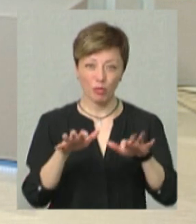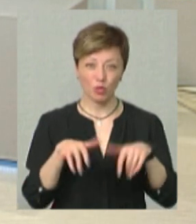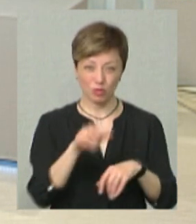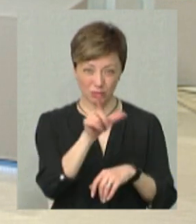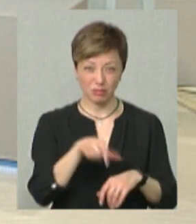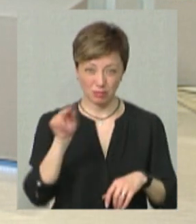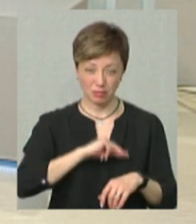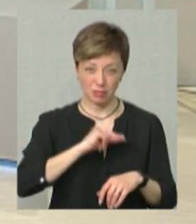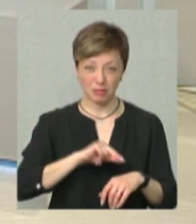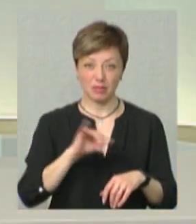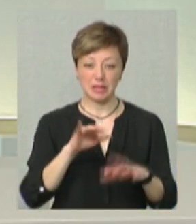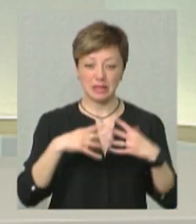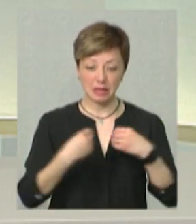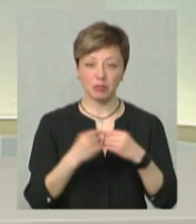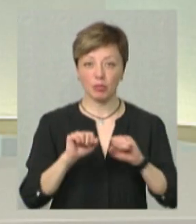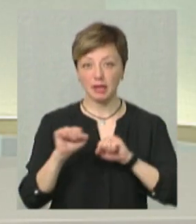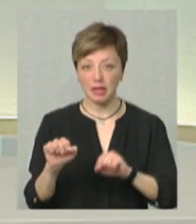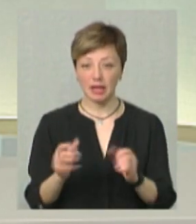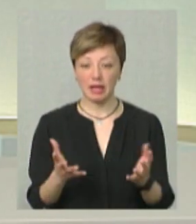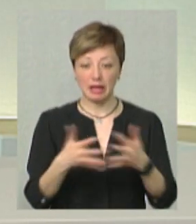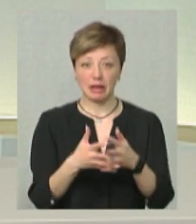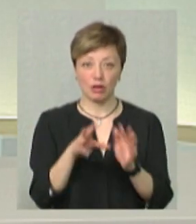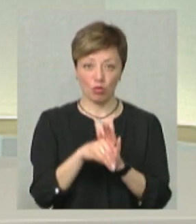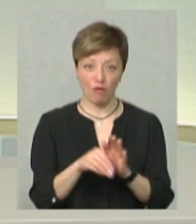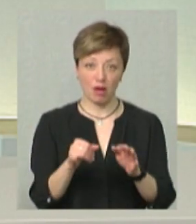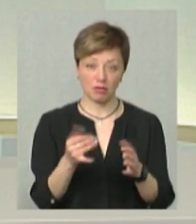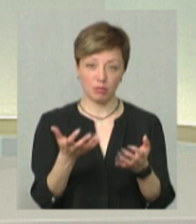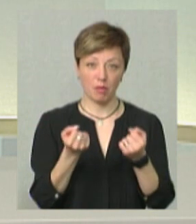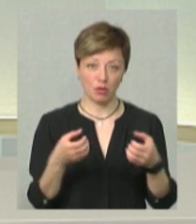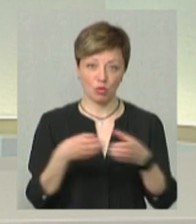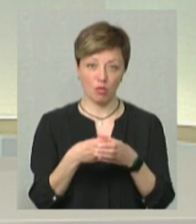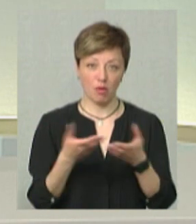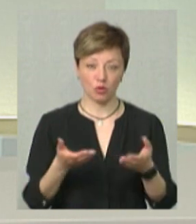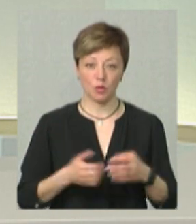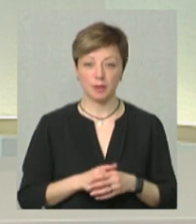та інтегрувати у приймаючину громаду.